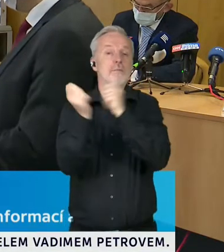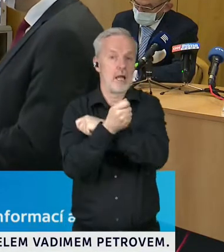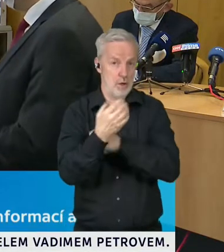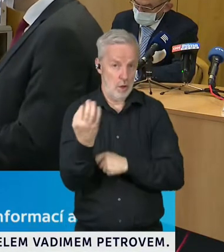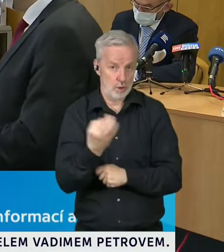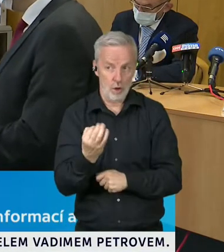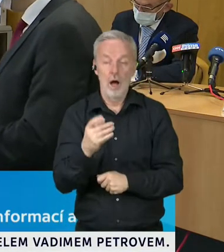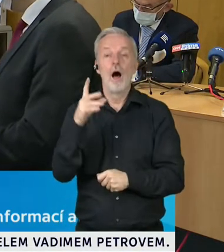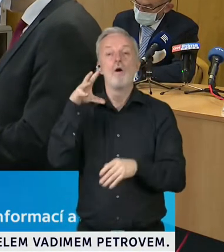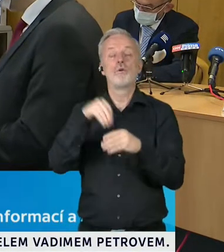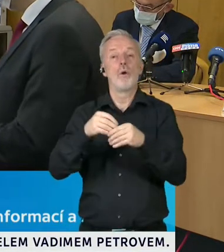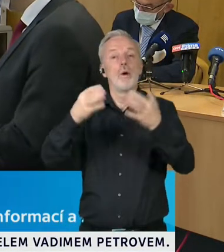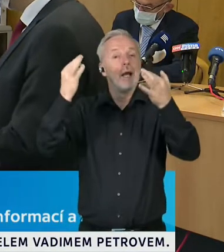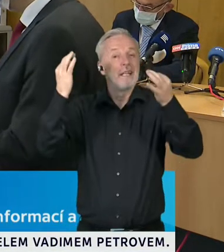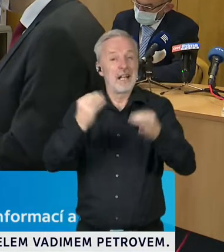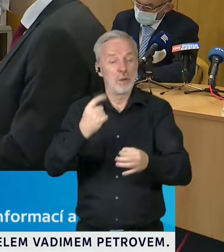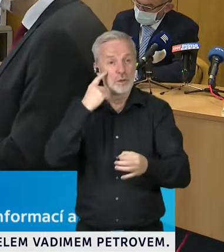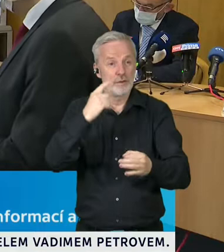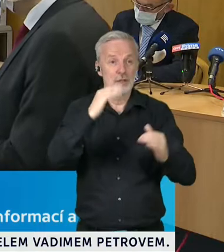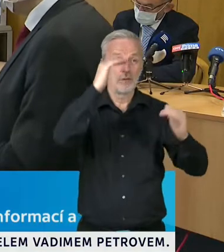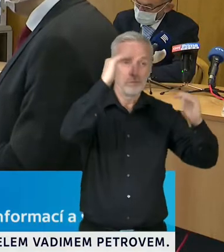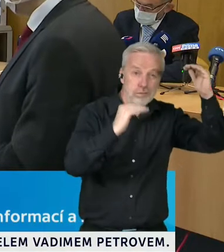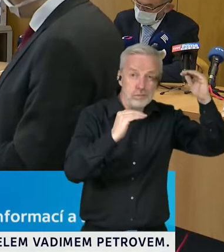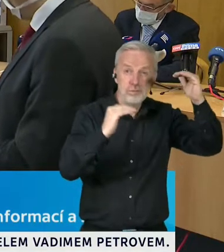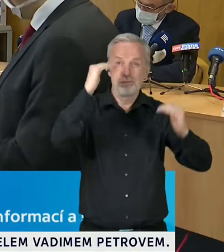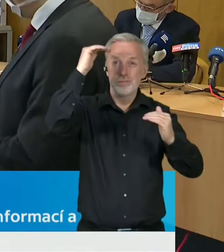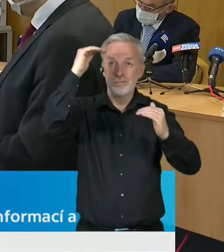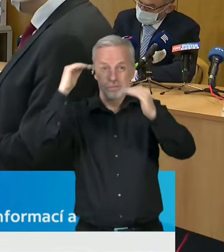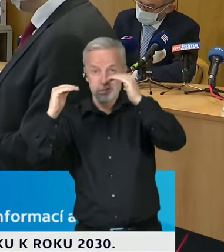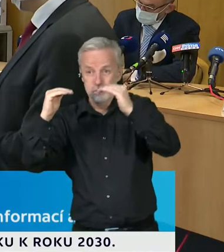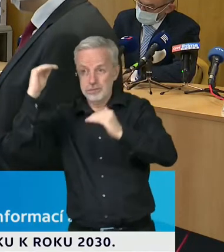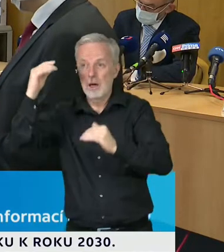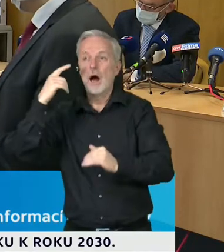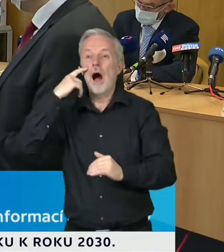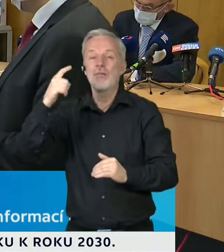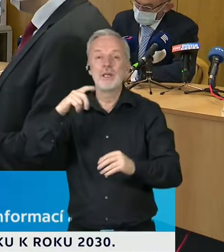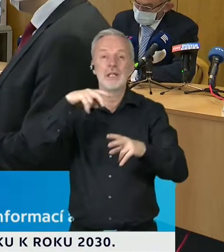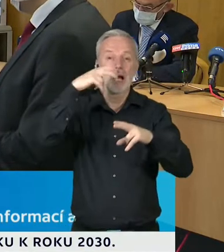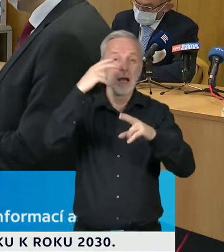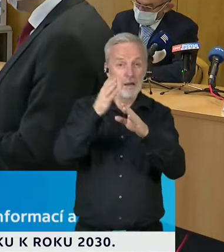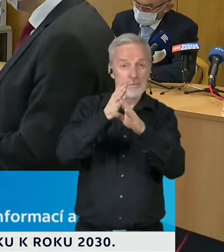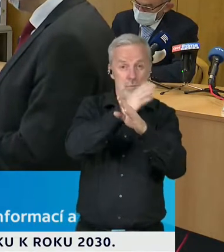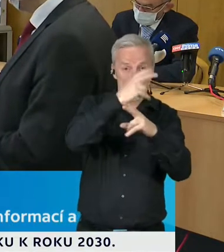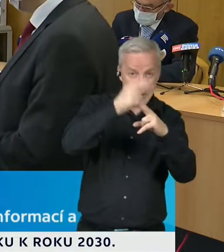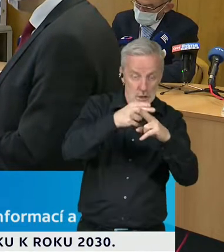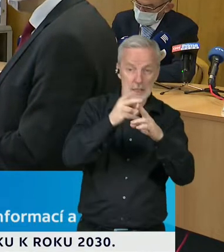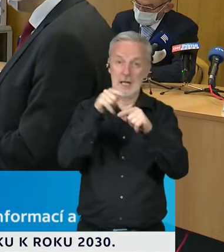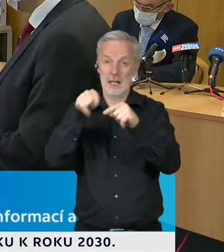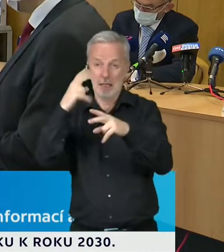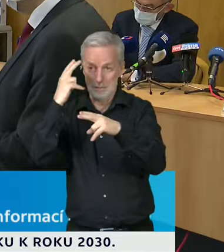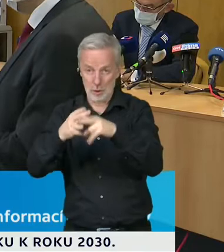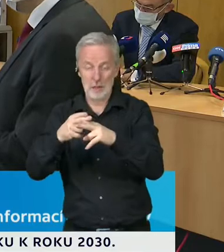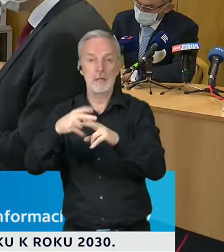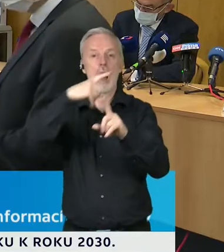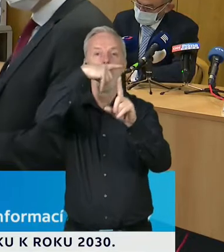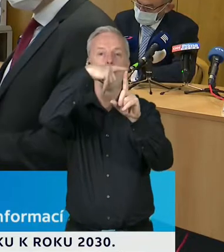ukázka, jak se ty počty mění v čase. A vidíte, že v tom posledním versus před poslední týden jsme se dostali do plusu. To znamená,